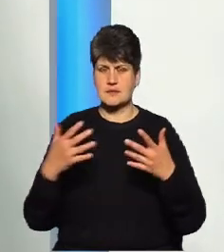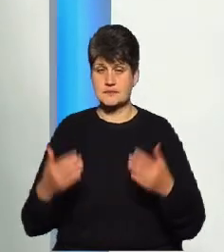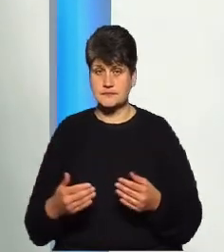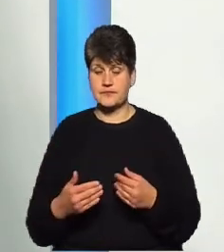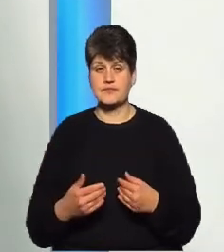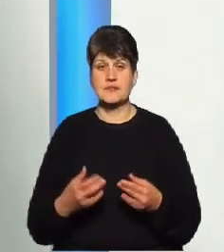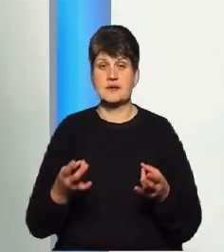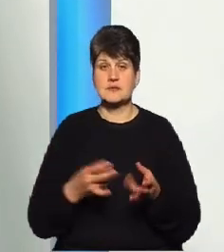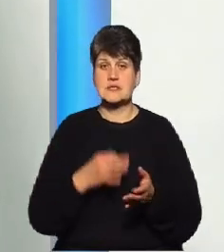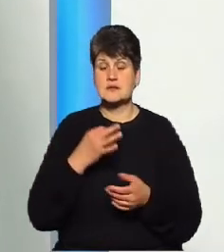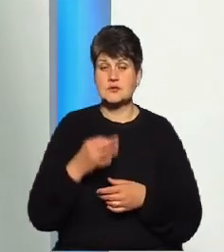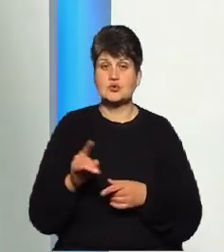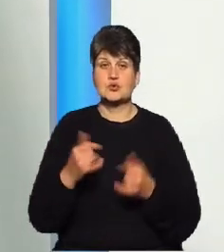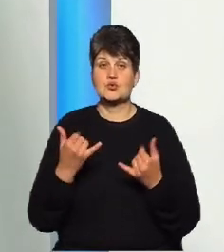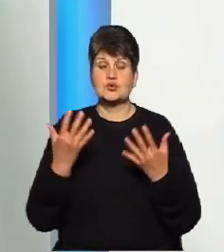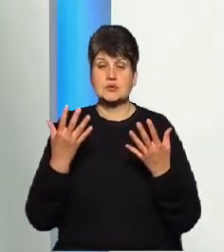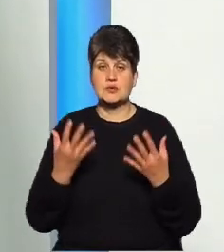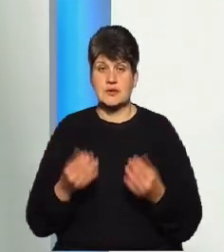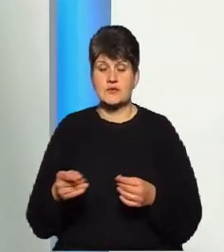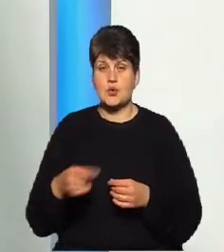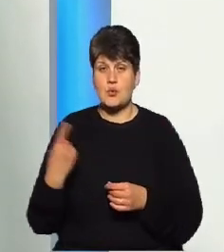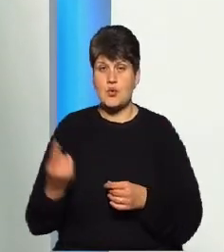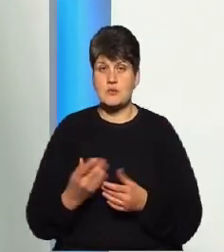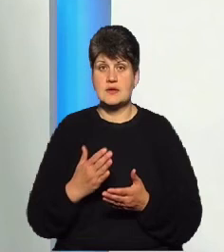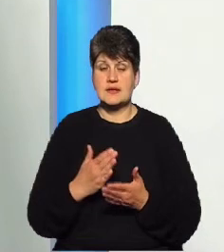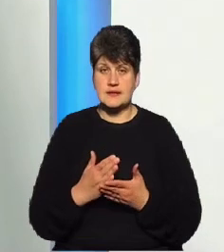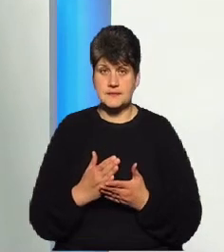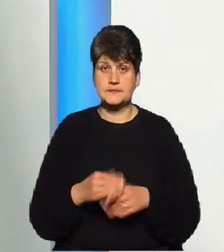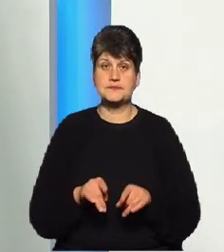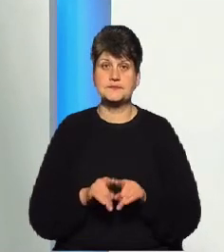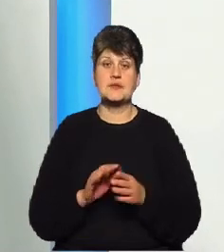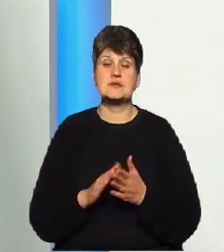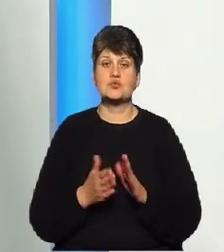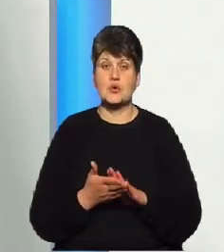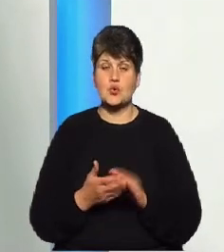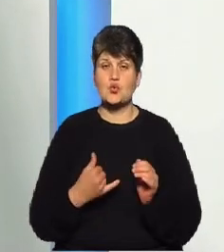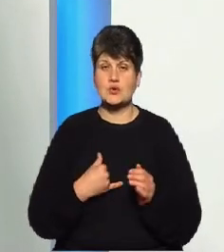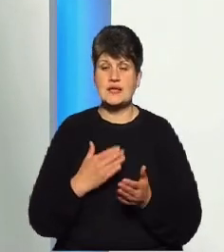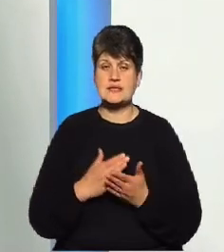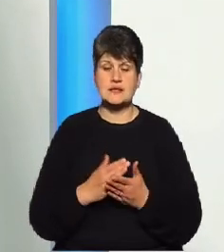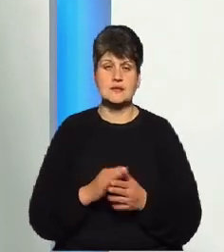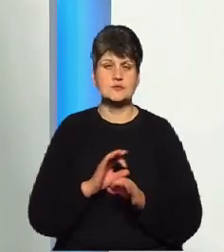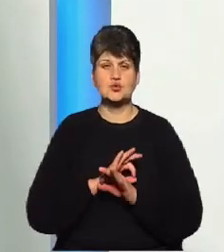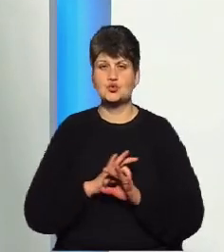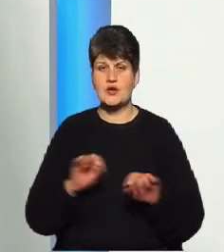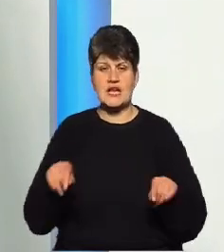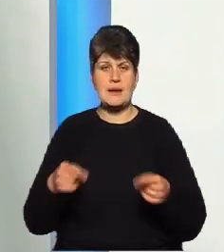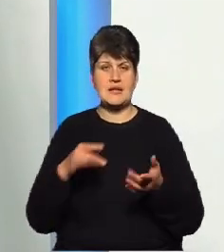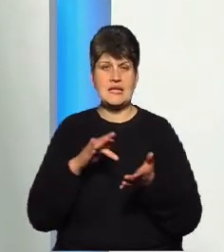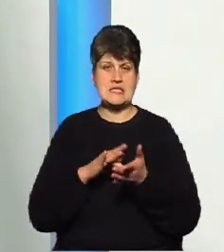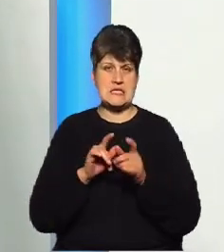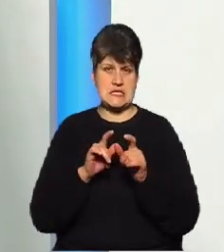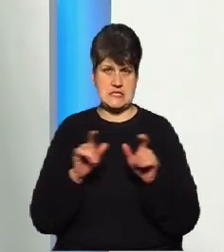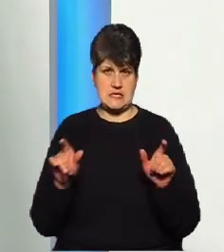сьогоднішній день в Тернопільській області склалася наступна ситуація. У нас є чудові реабілітаційні центри. Чудові. Мабуть, аналогів в